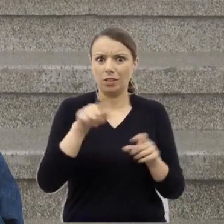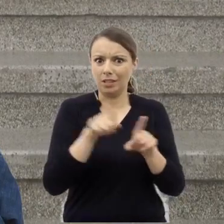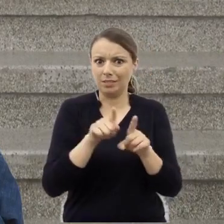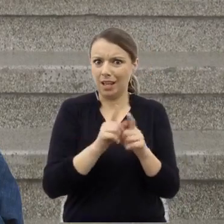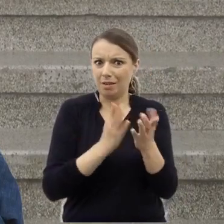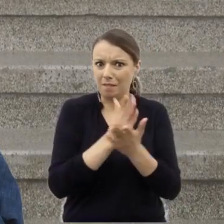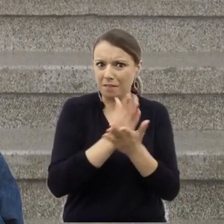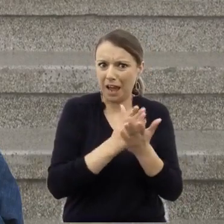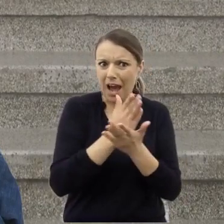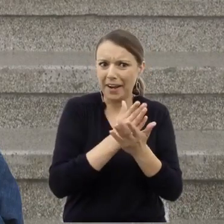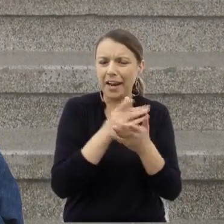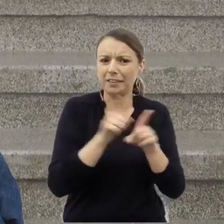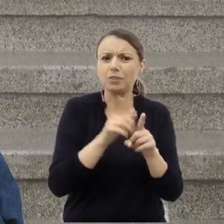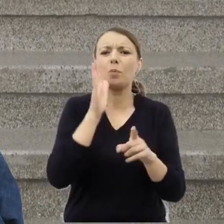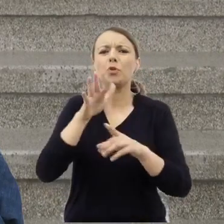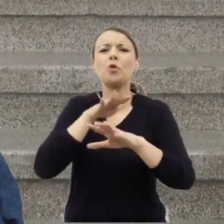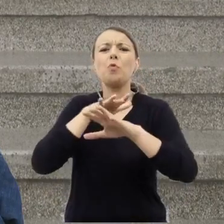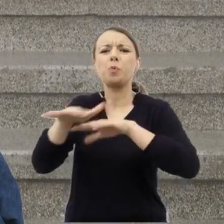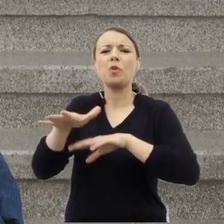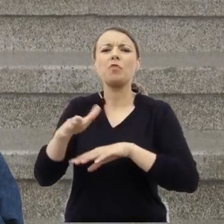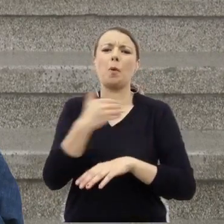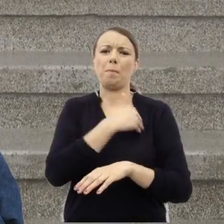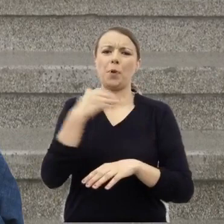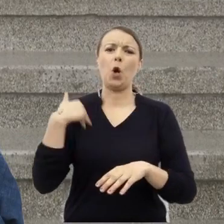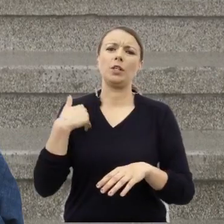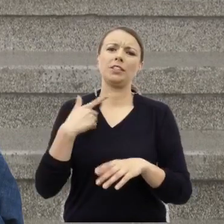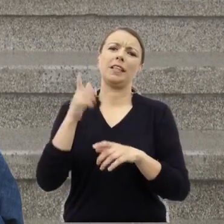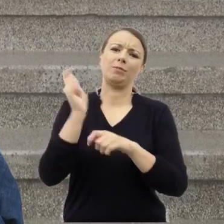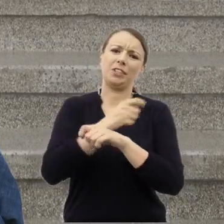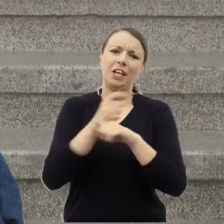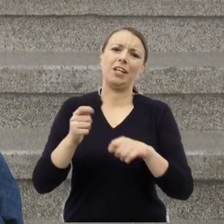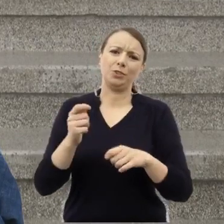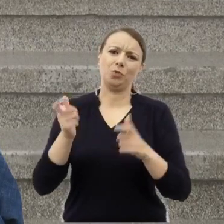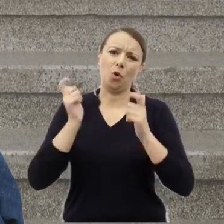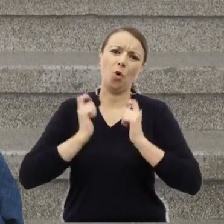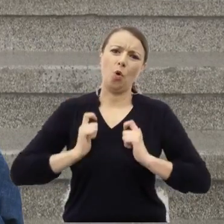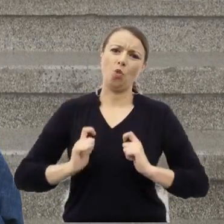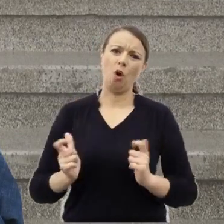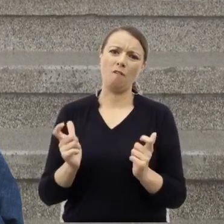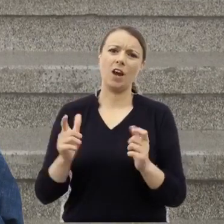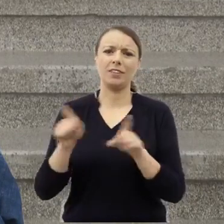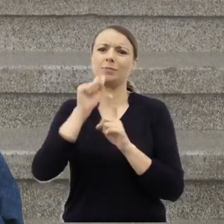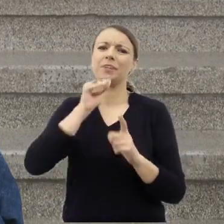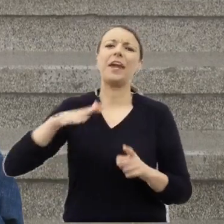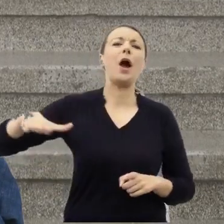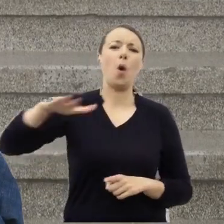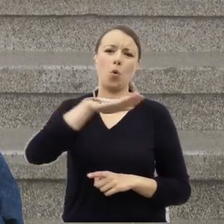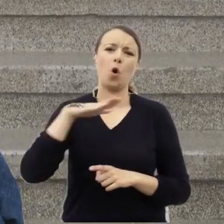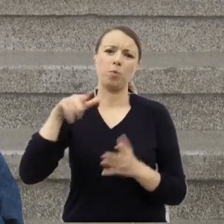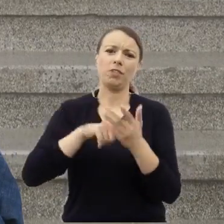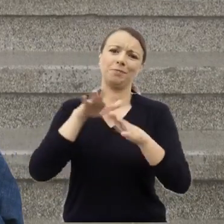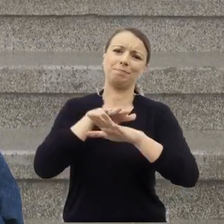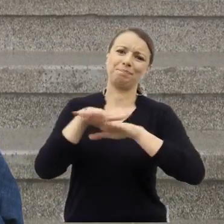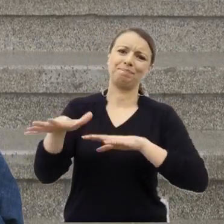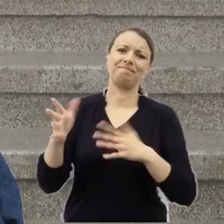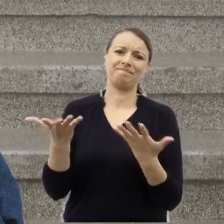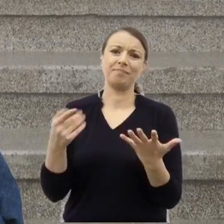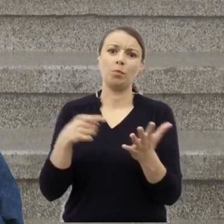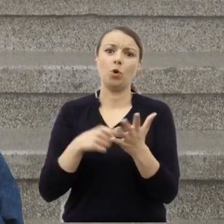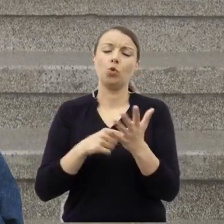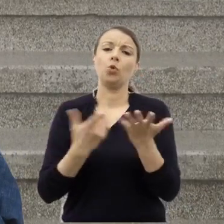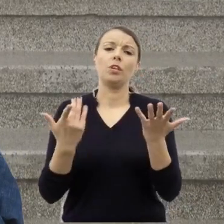polskie chrześcijaństwo ludowe, zresztą europejskie, ponieważ legenda o krwi, wyobrażenie o mordzie